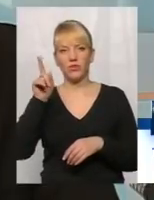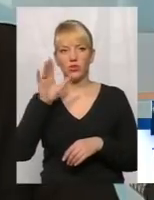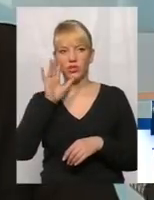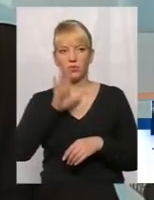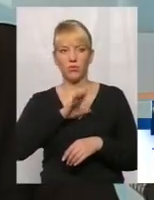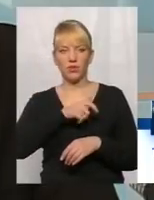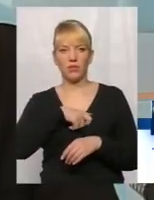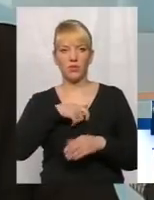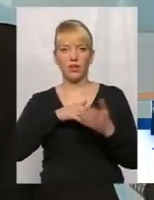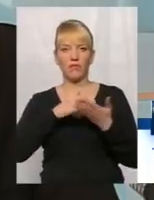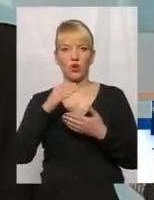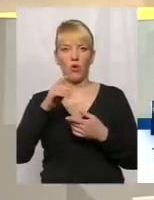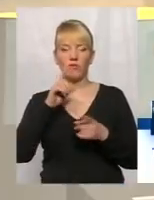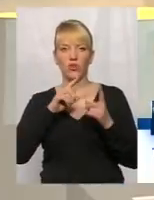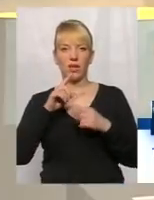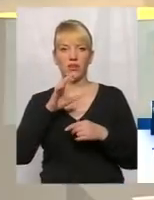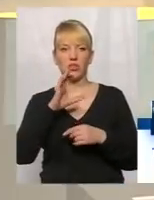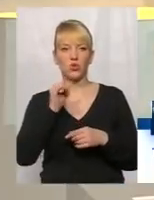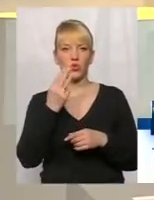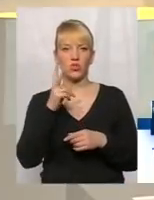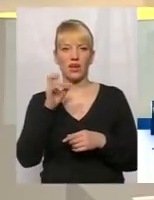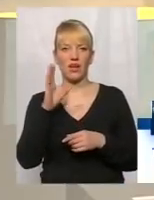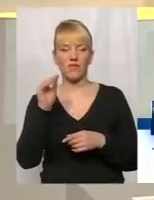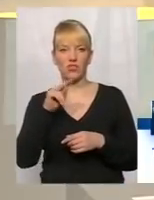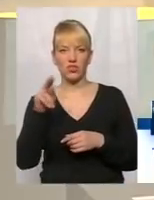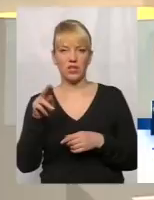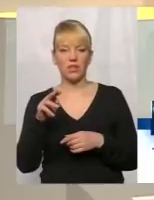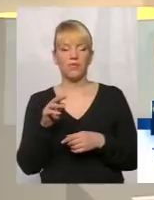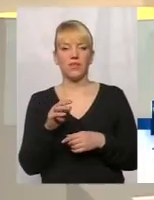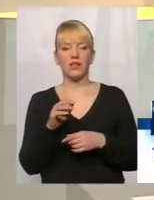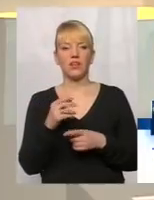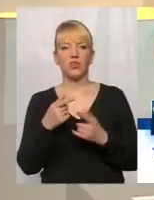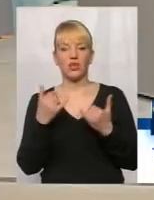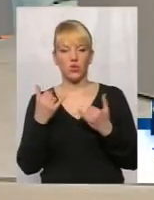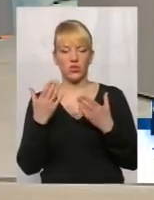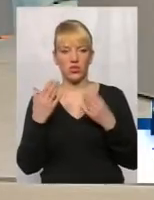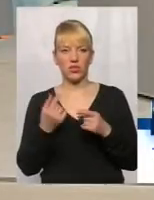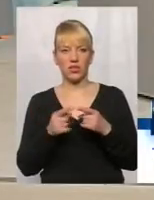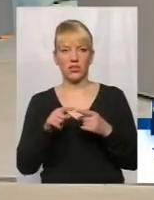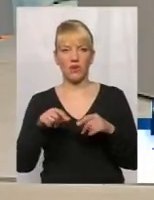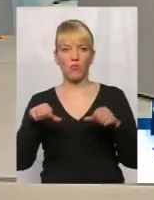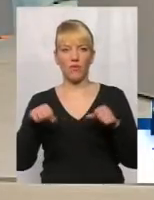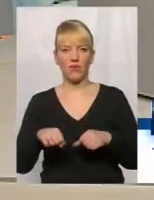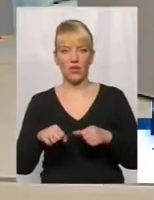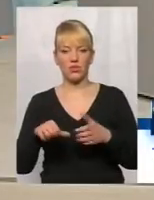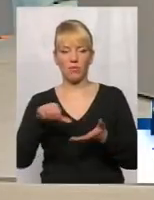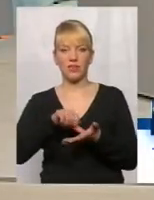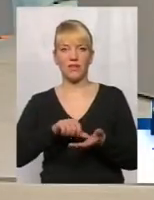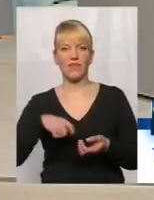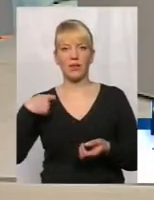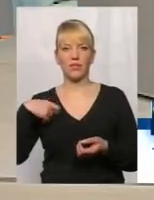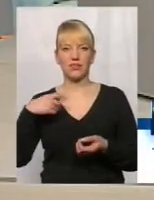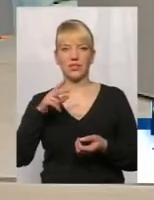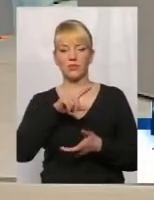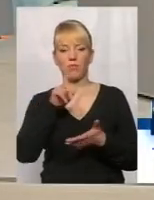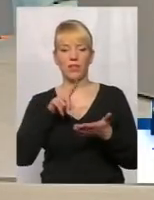депутат Верховної Ради Сушкевич Валерій Миколаївич. На сьогоднішній день це є уповноважений представник президента з питань